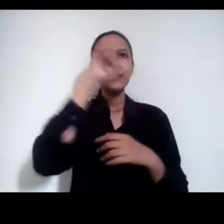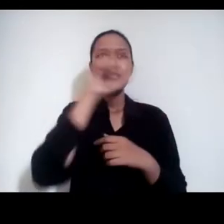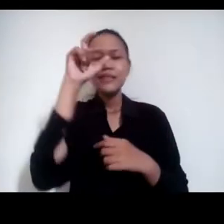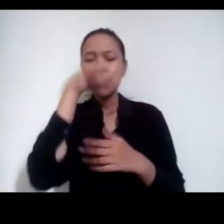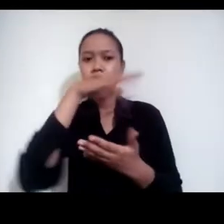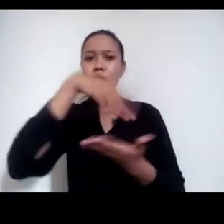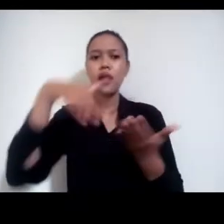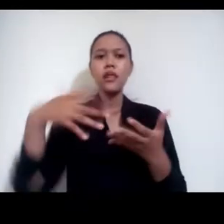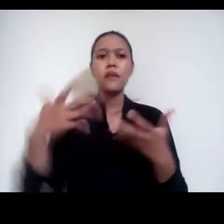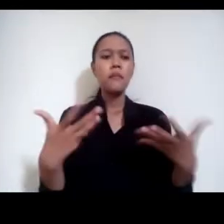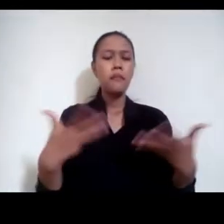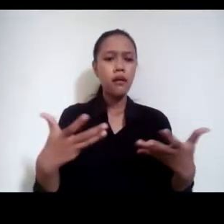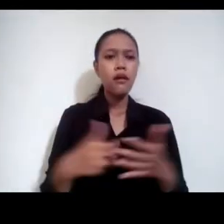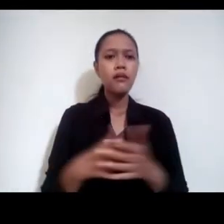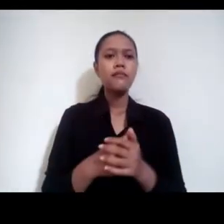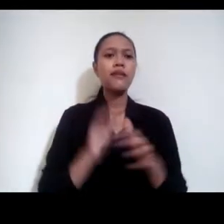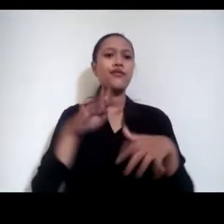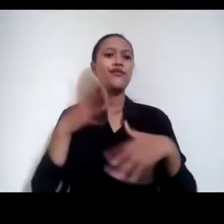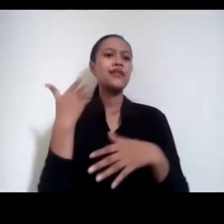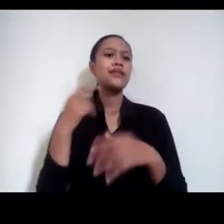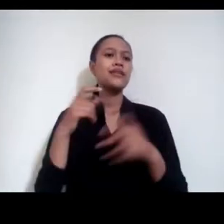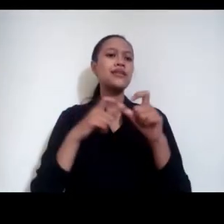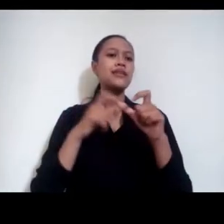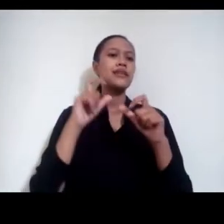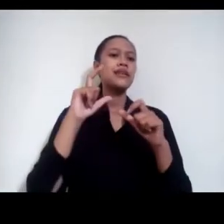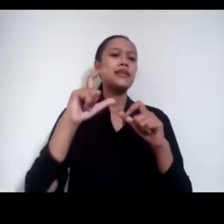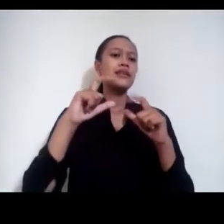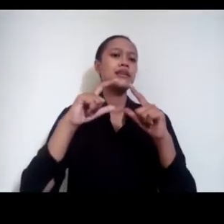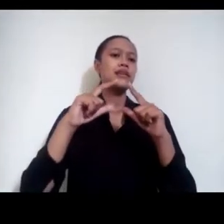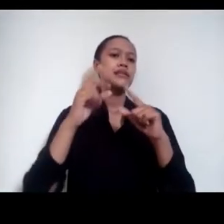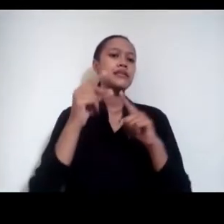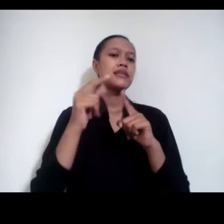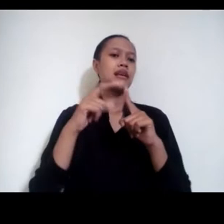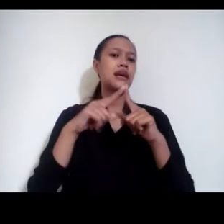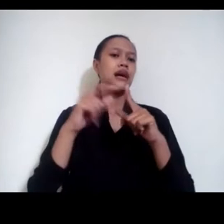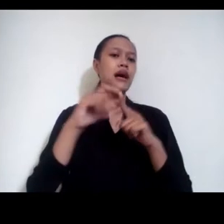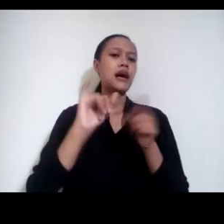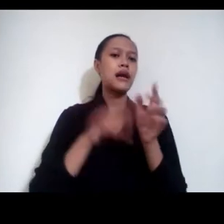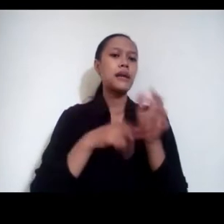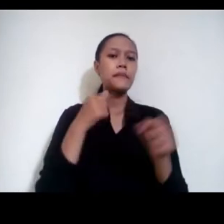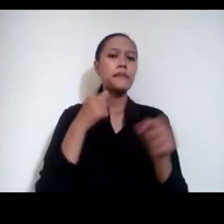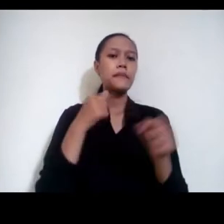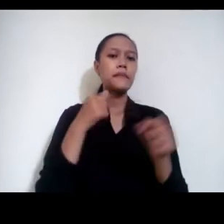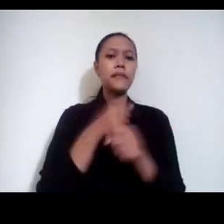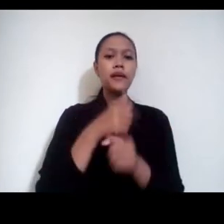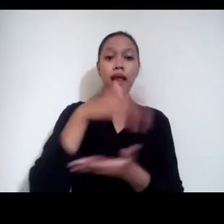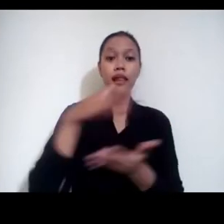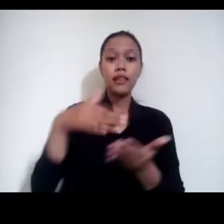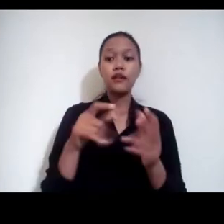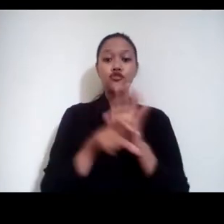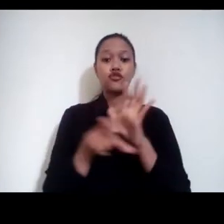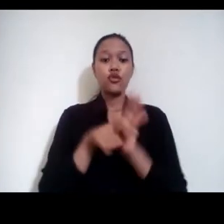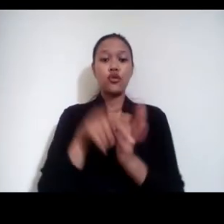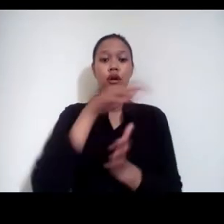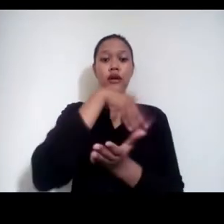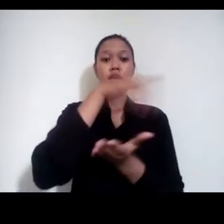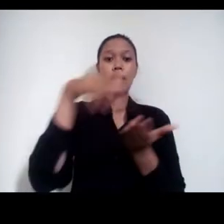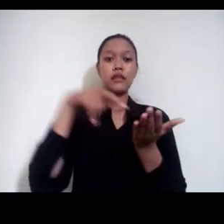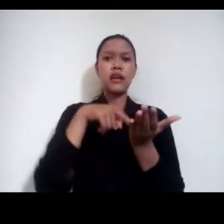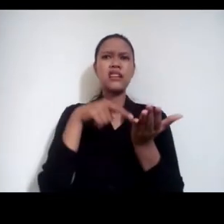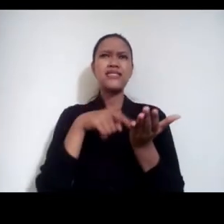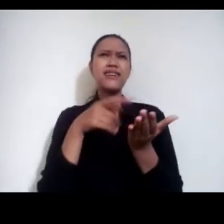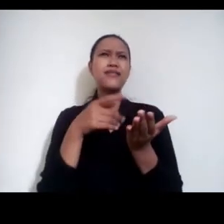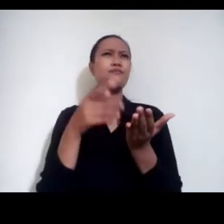Data Atau Scraping Data Kemudian Kalau Misalnya Datanya Itu Adalah Data Yang Semi